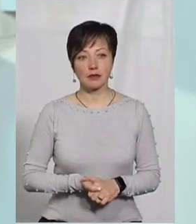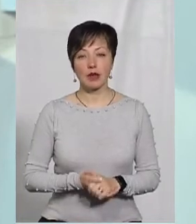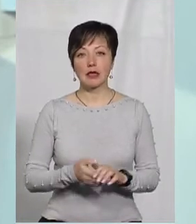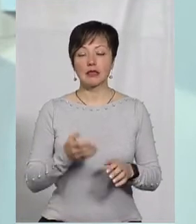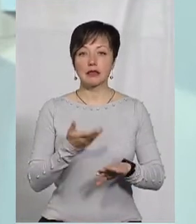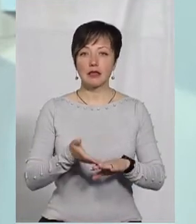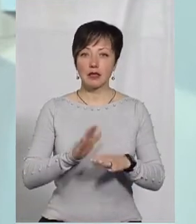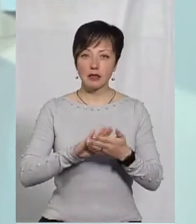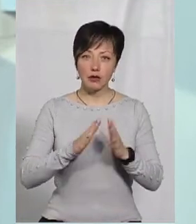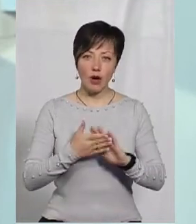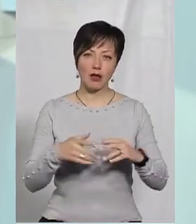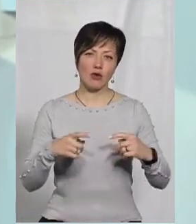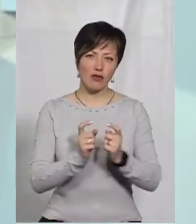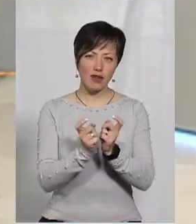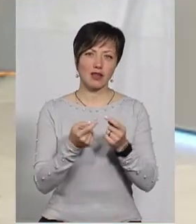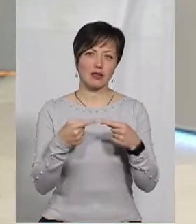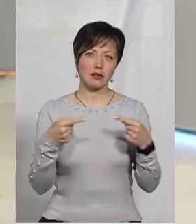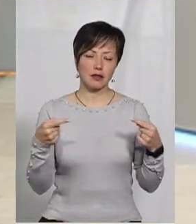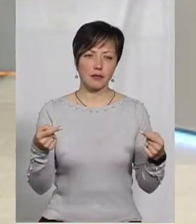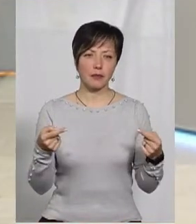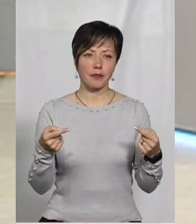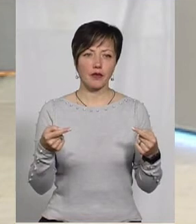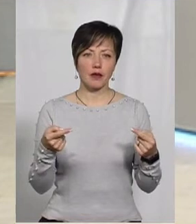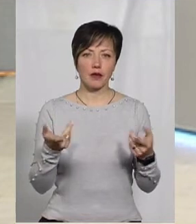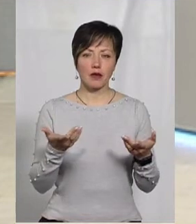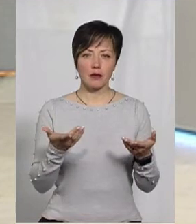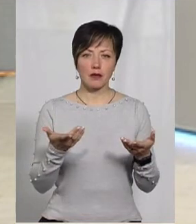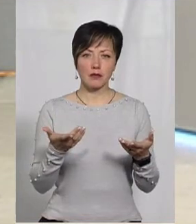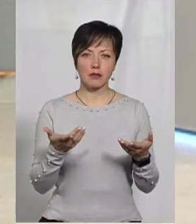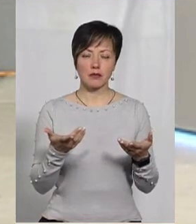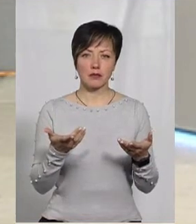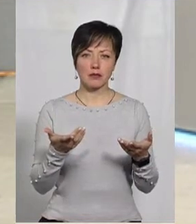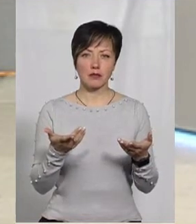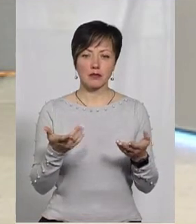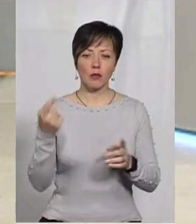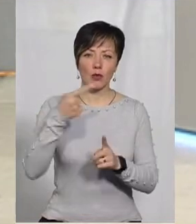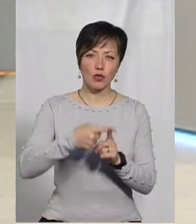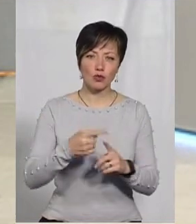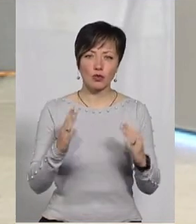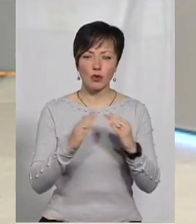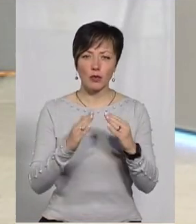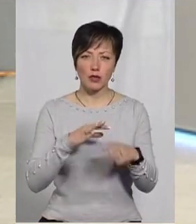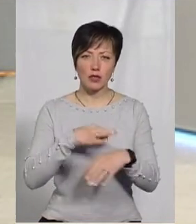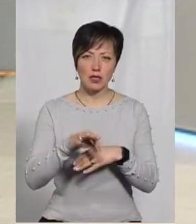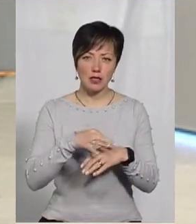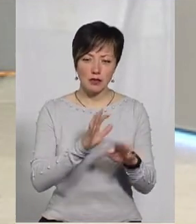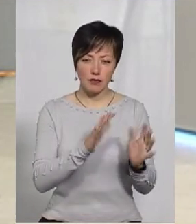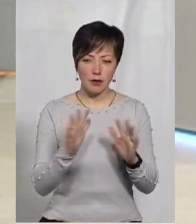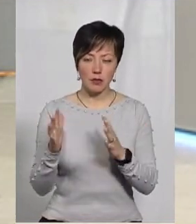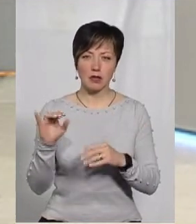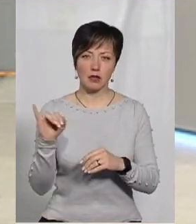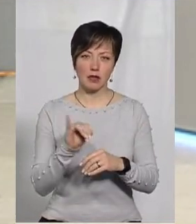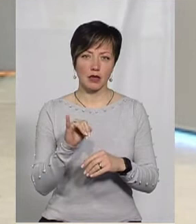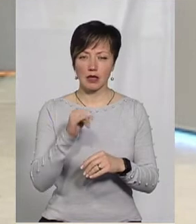ситуації. конфлікти. І конфлікти, які тягнуть за собою, і домашнє насильство, випадки,